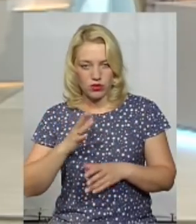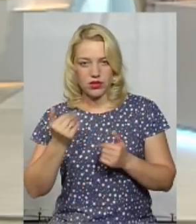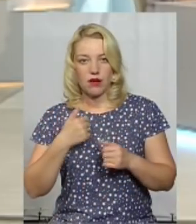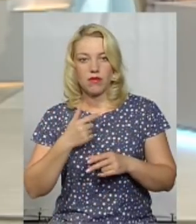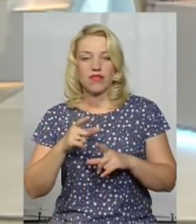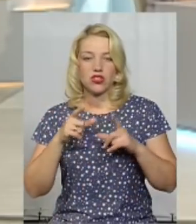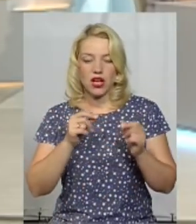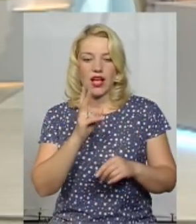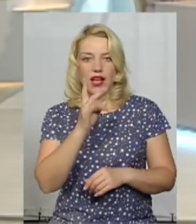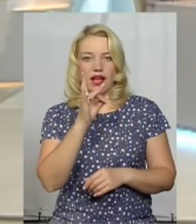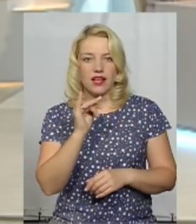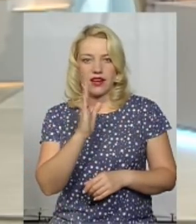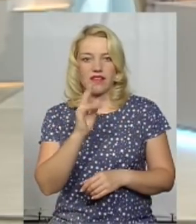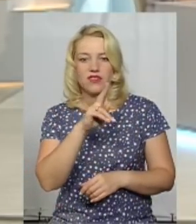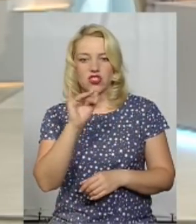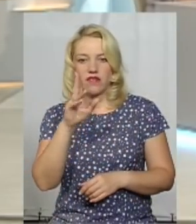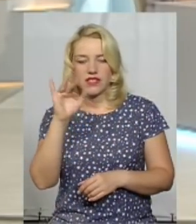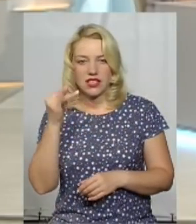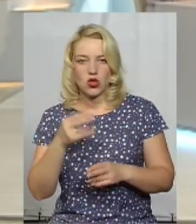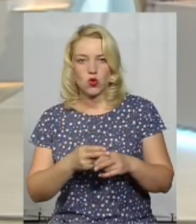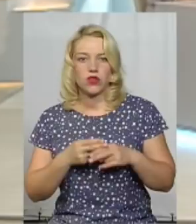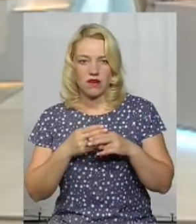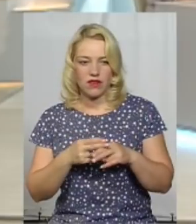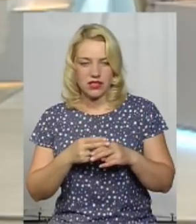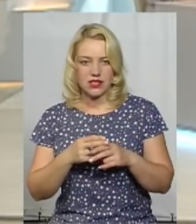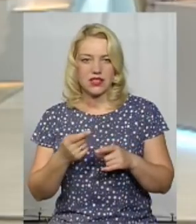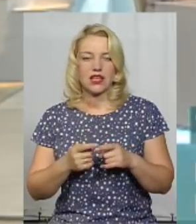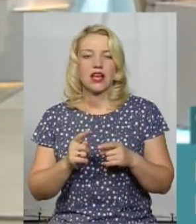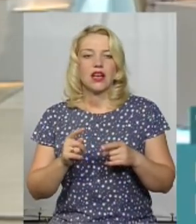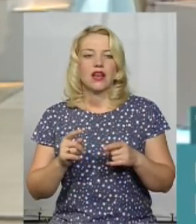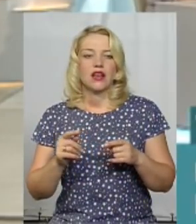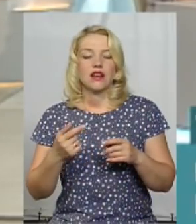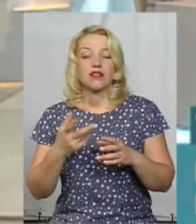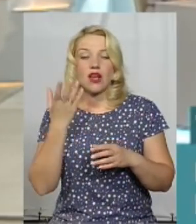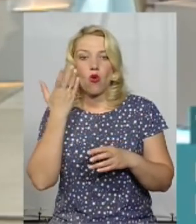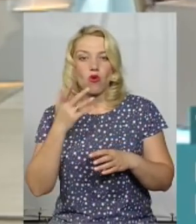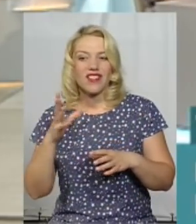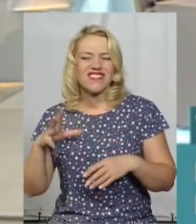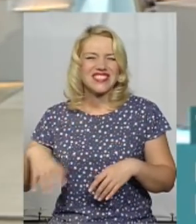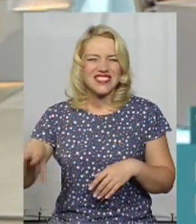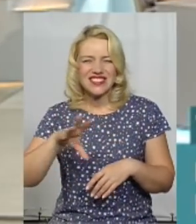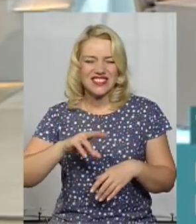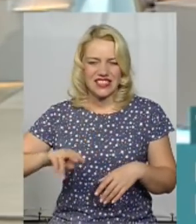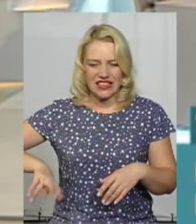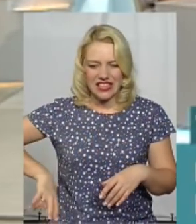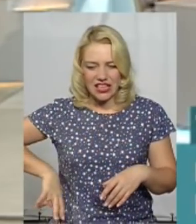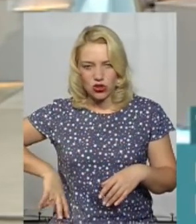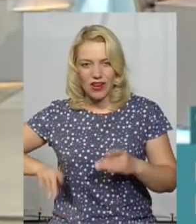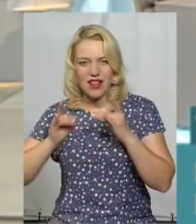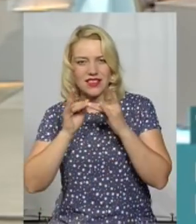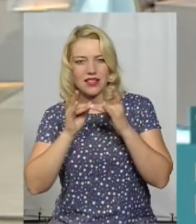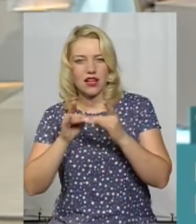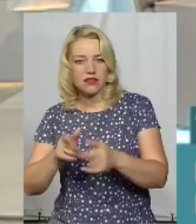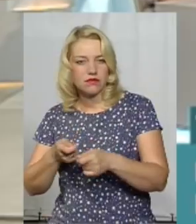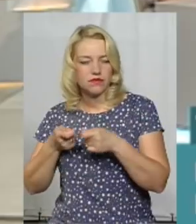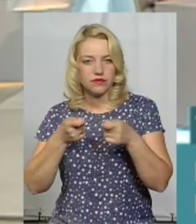Кривчицький, Дунаєвецький психоневрологічний інтернат. Це коли виїжджають всі директора будинки-інтернатів. У нас завжди виїздні колегії. Ми спочатку дивимося,